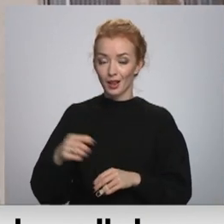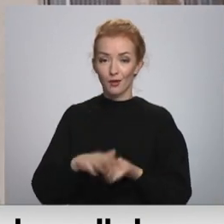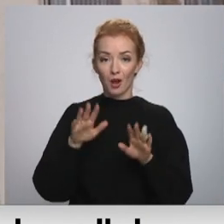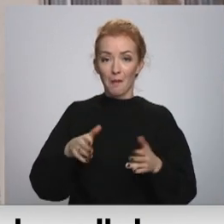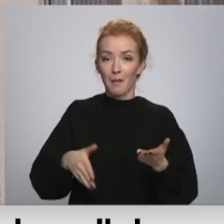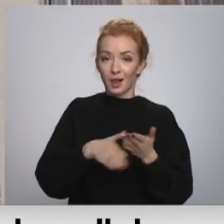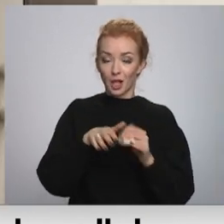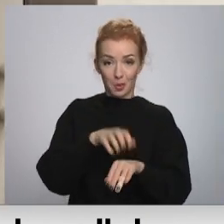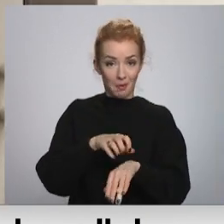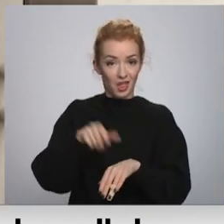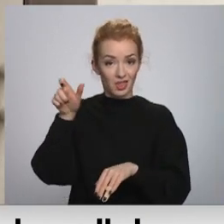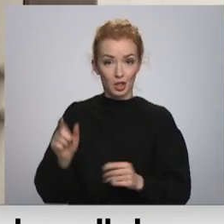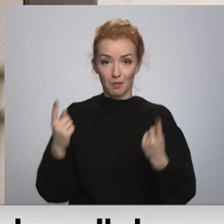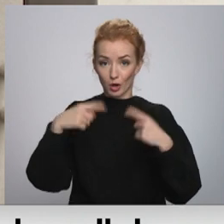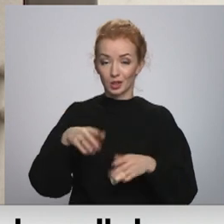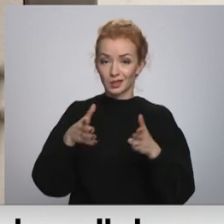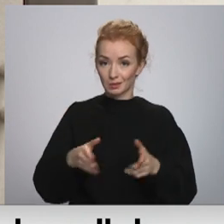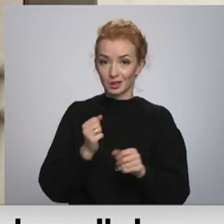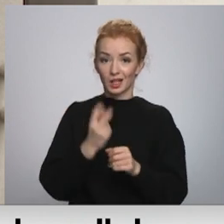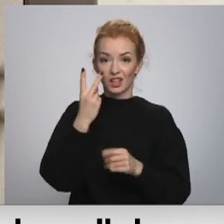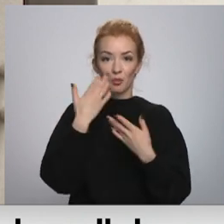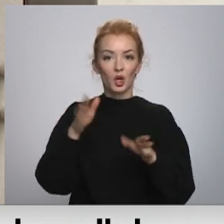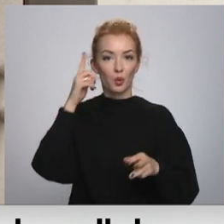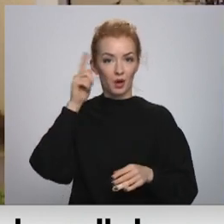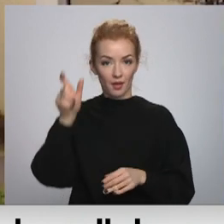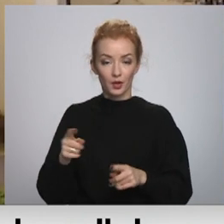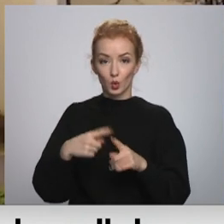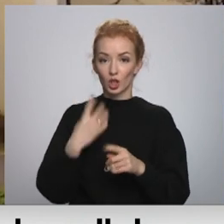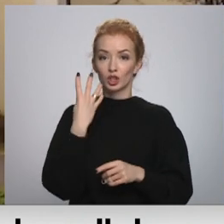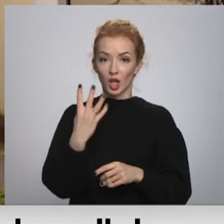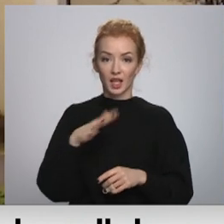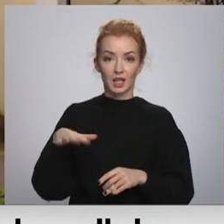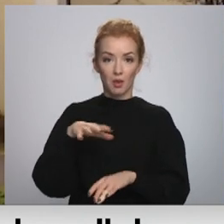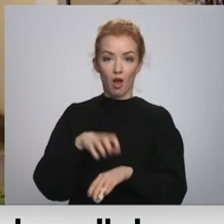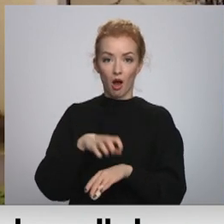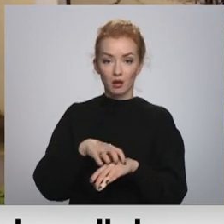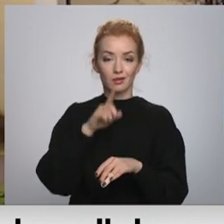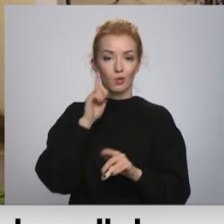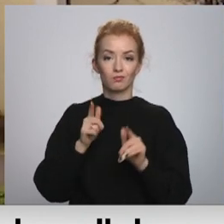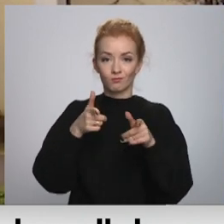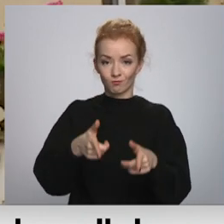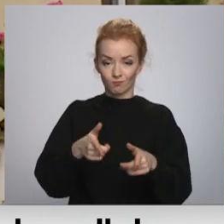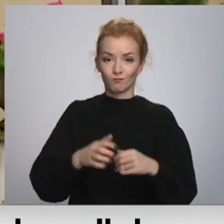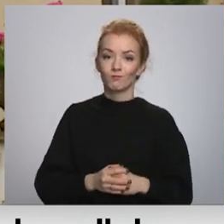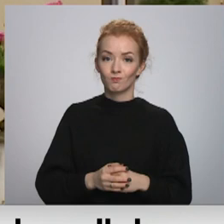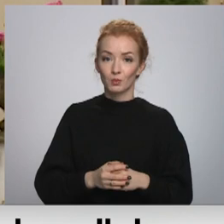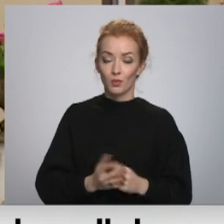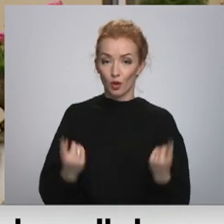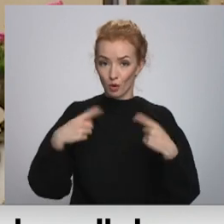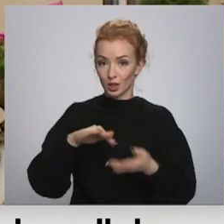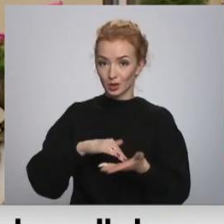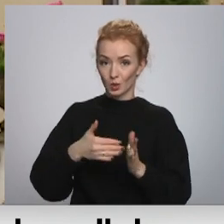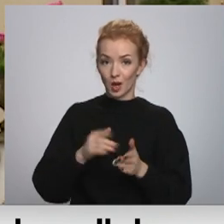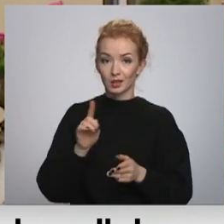mediķus, šobrīd slimnīcā strādā arī divi brīvprātīgie, kā arī četri ģimenes ārstu rezidenti. Jāpiepilst, ka lai arī šobrīd